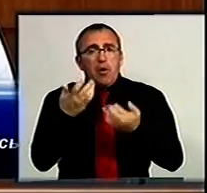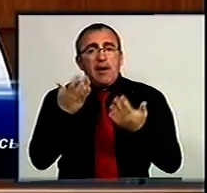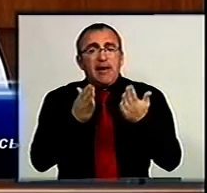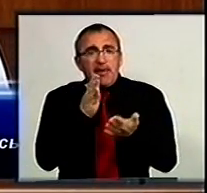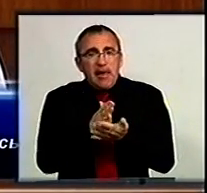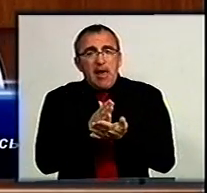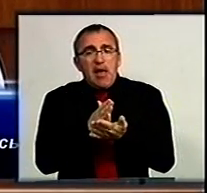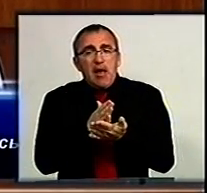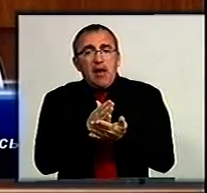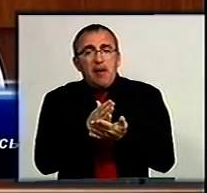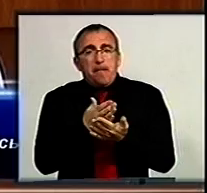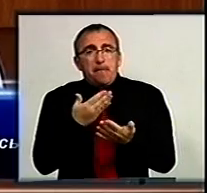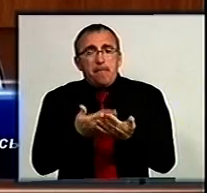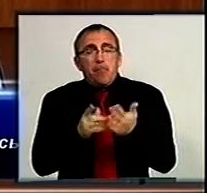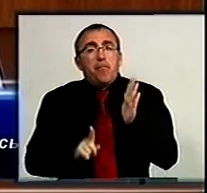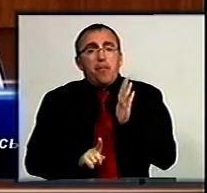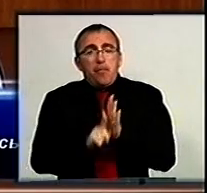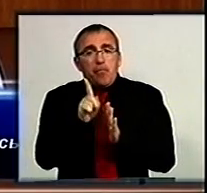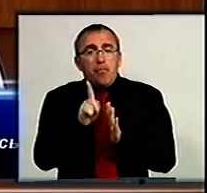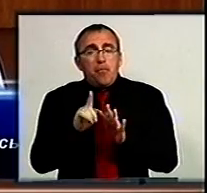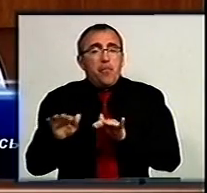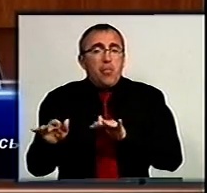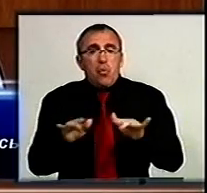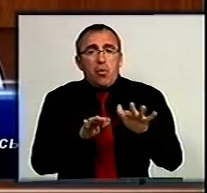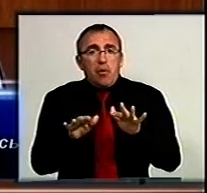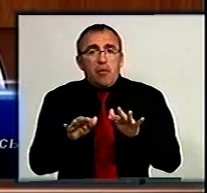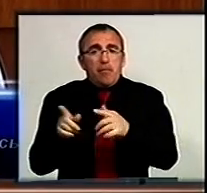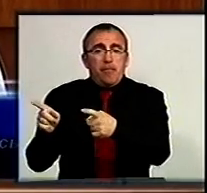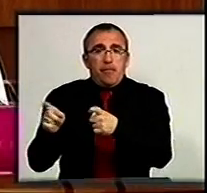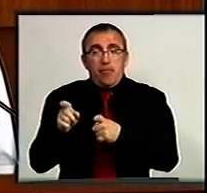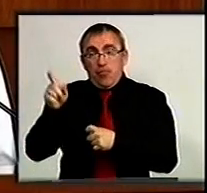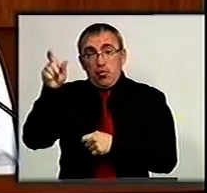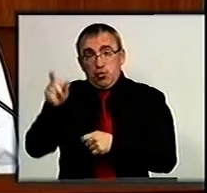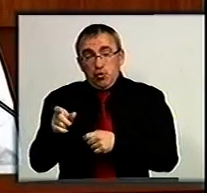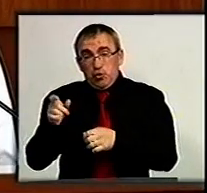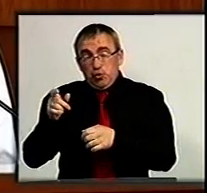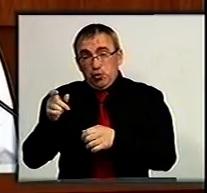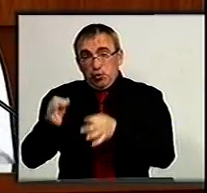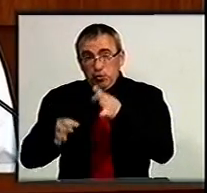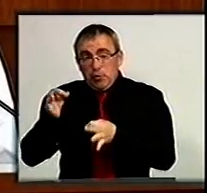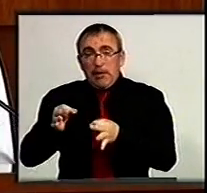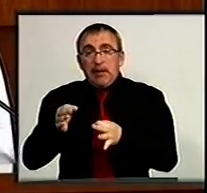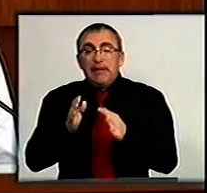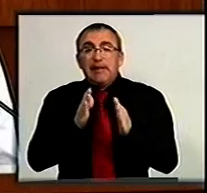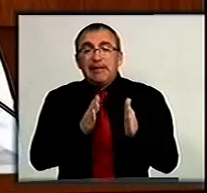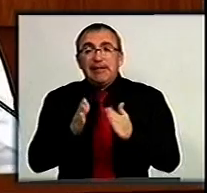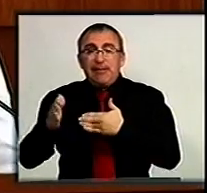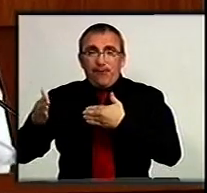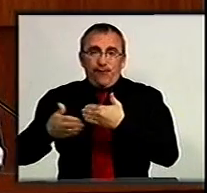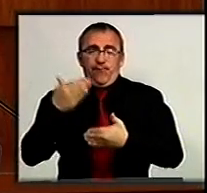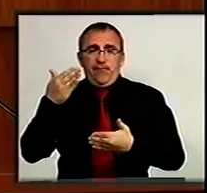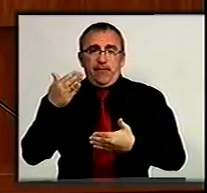підставами для початку процедури притягнення такого судді до дисциплінарної відповідальності.